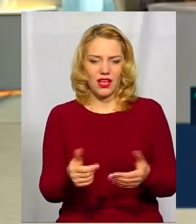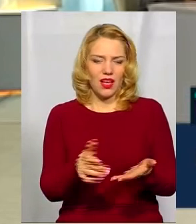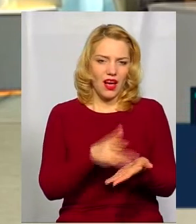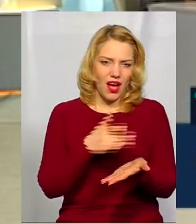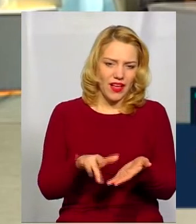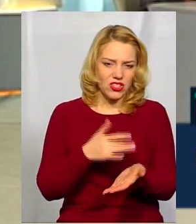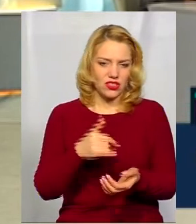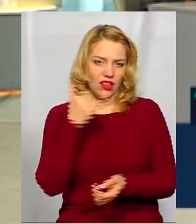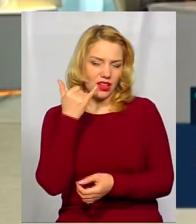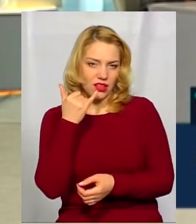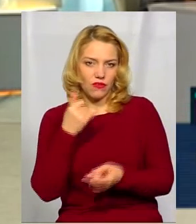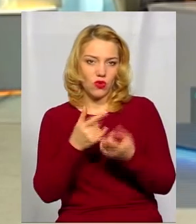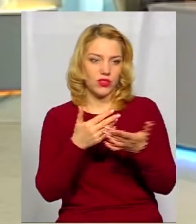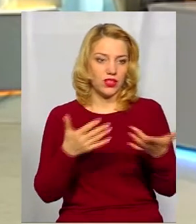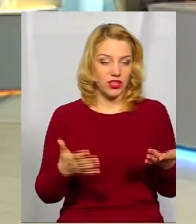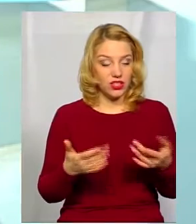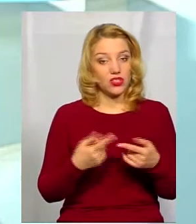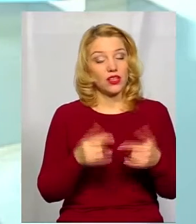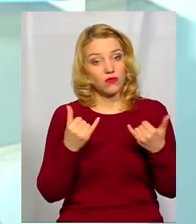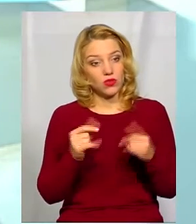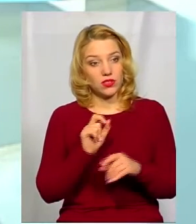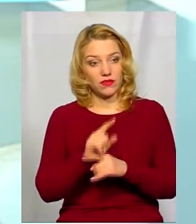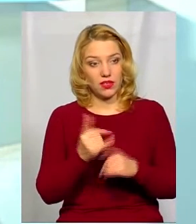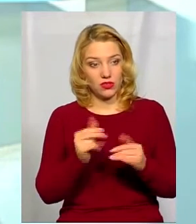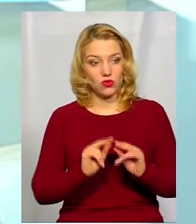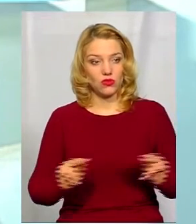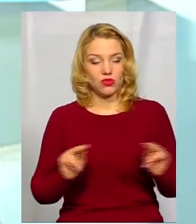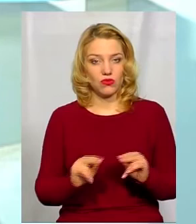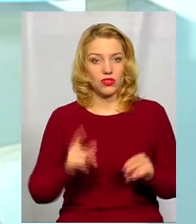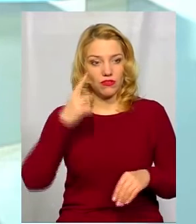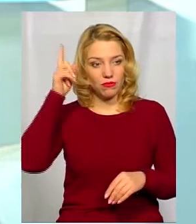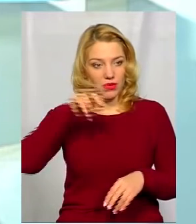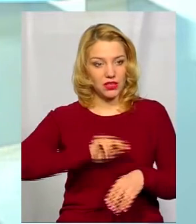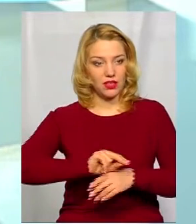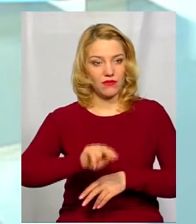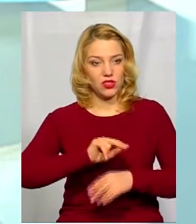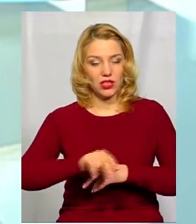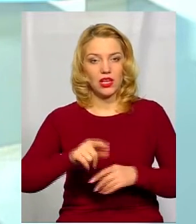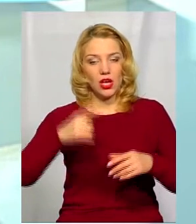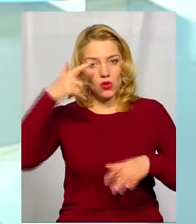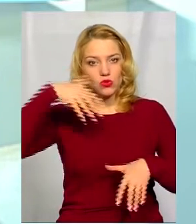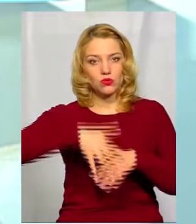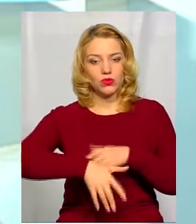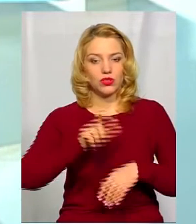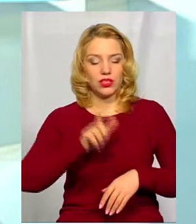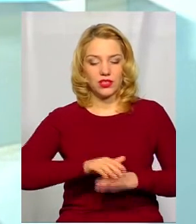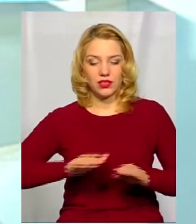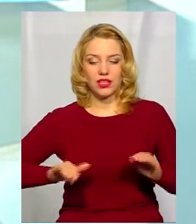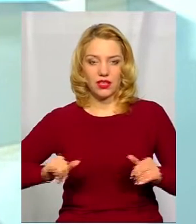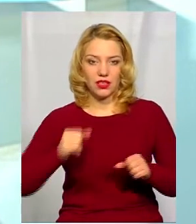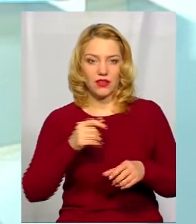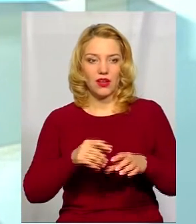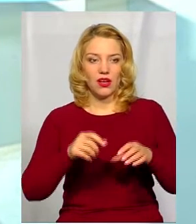телефони і інші відповідні речі. І от завдання сьогоднішнього вчителя – вміти навчати, розуміти дітей і вміти